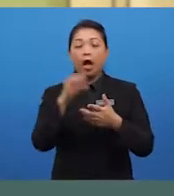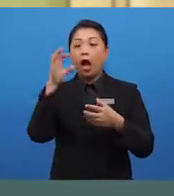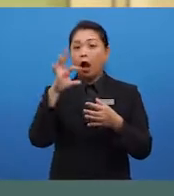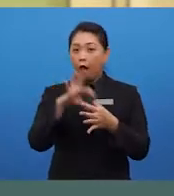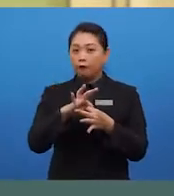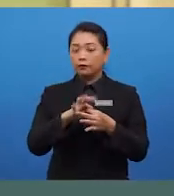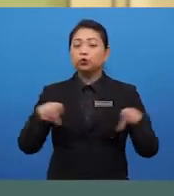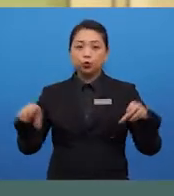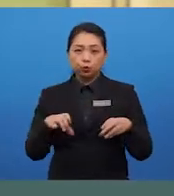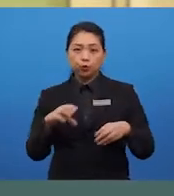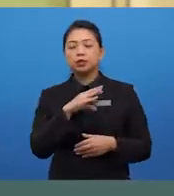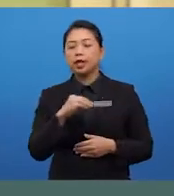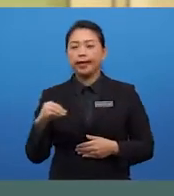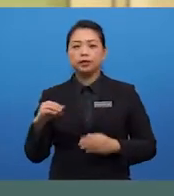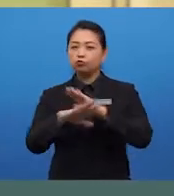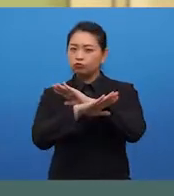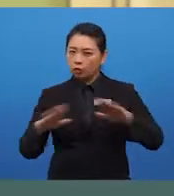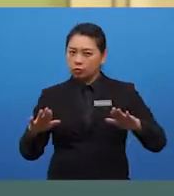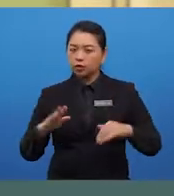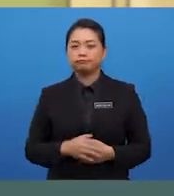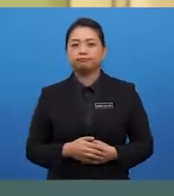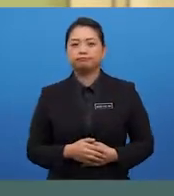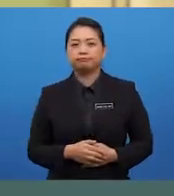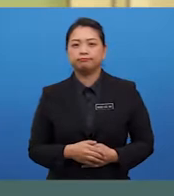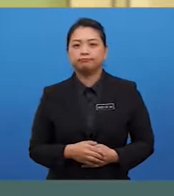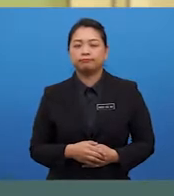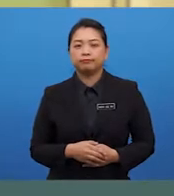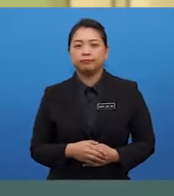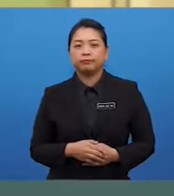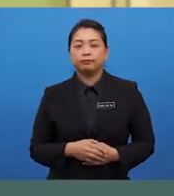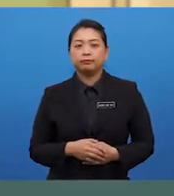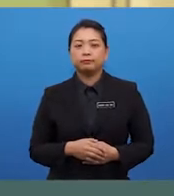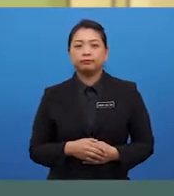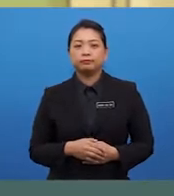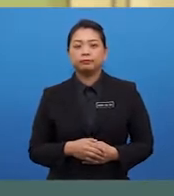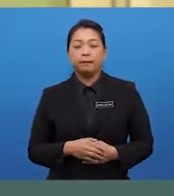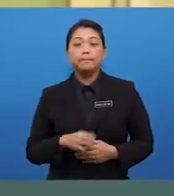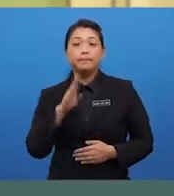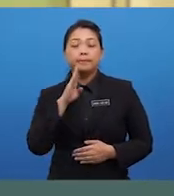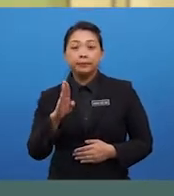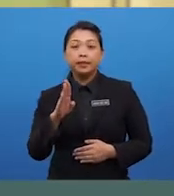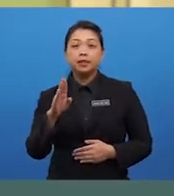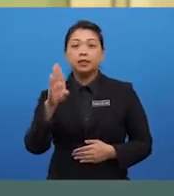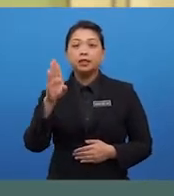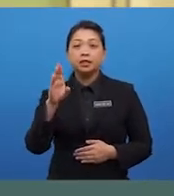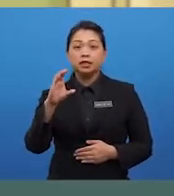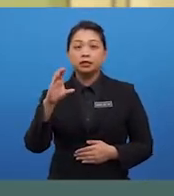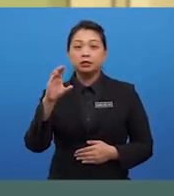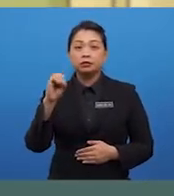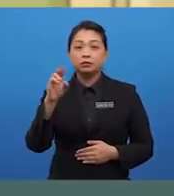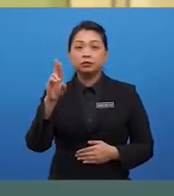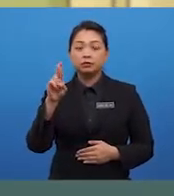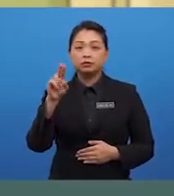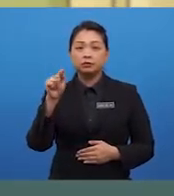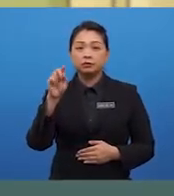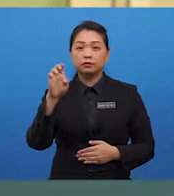don't. Now, you need to be, firstly, be courteous and diplomatic. You need to,